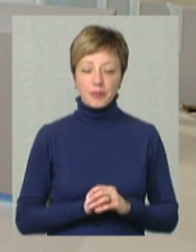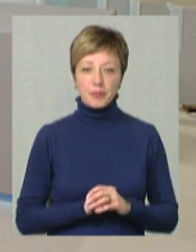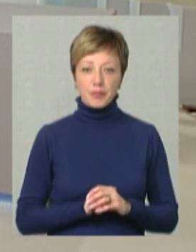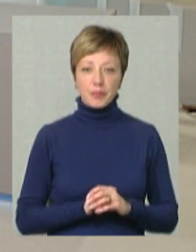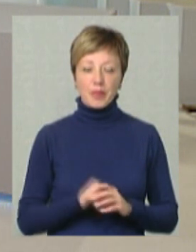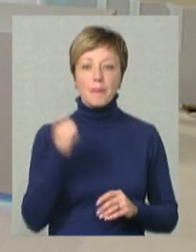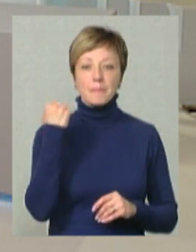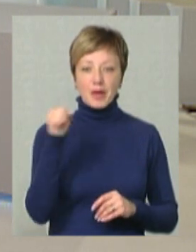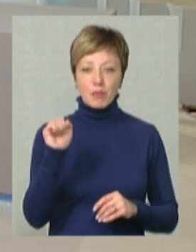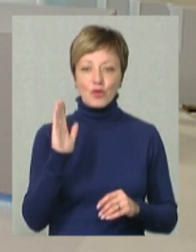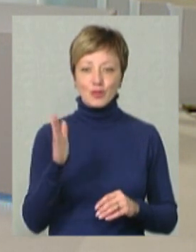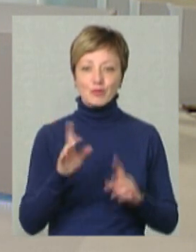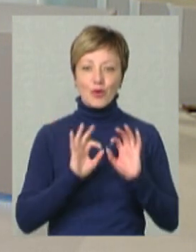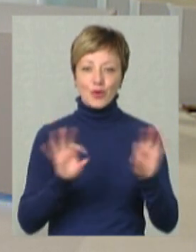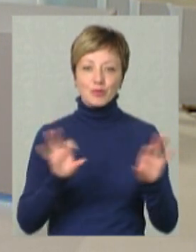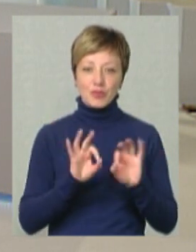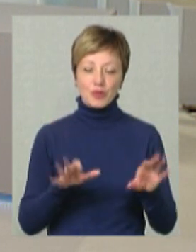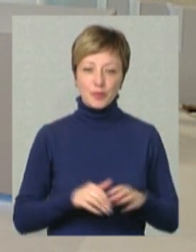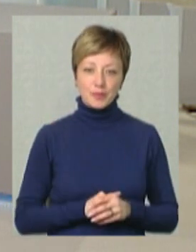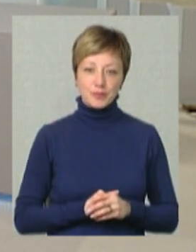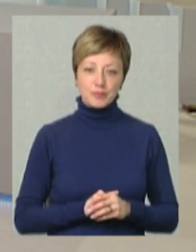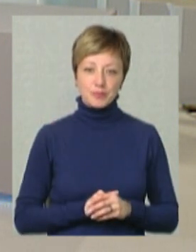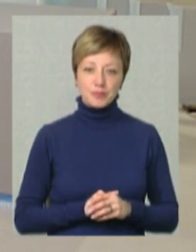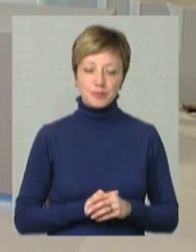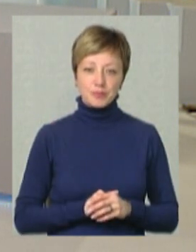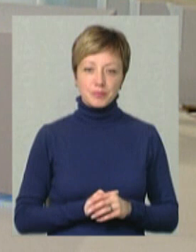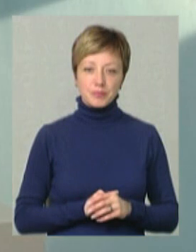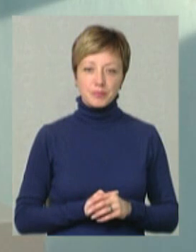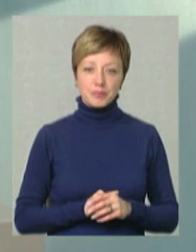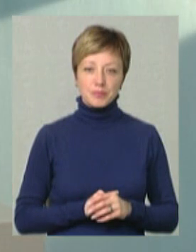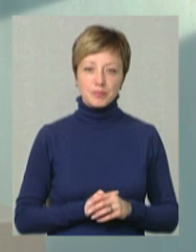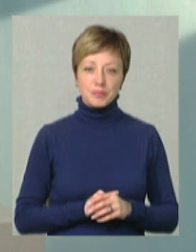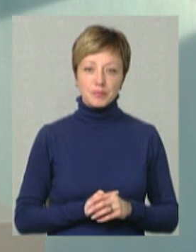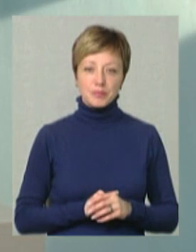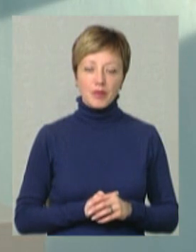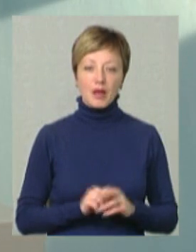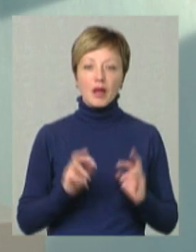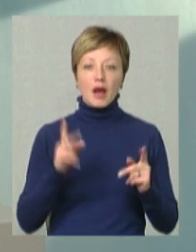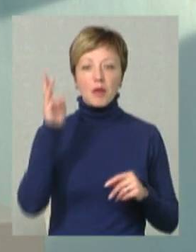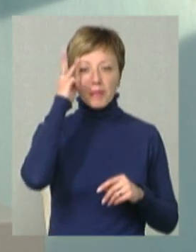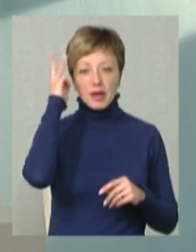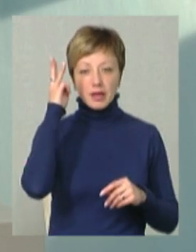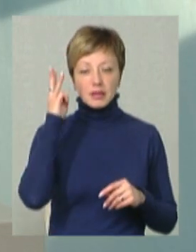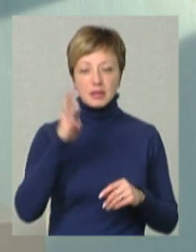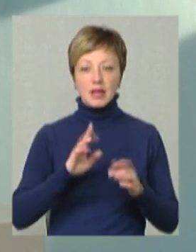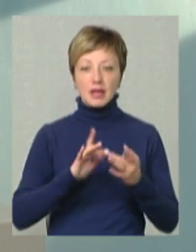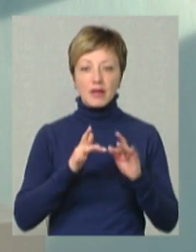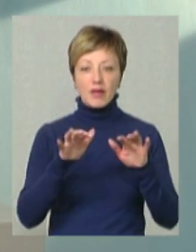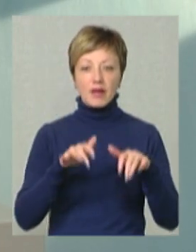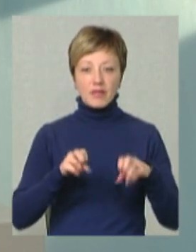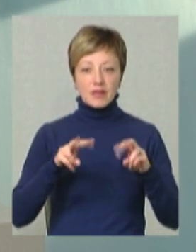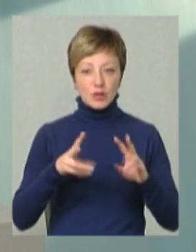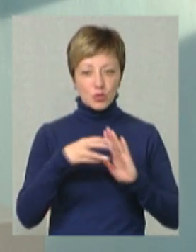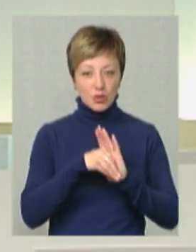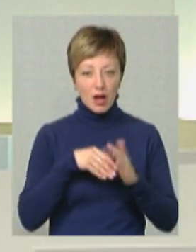Переможемо, потім розповімо. Так, звичайно. Як хмельницькі фахівці до цього долучаються? Наскільки